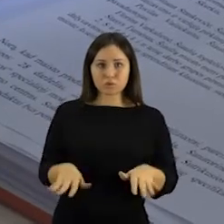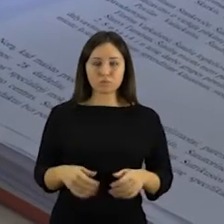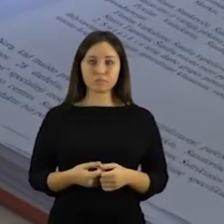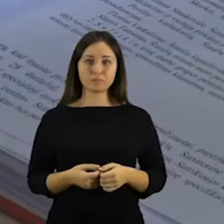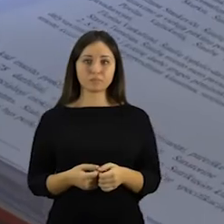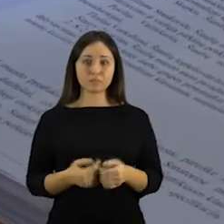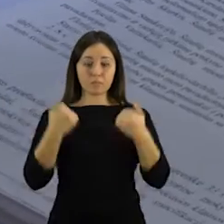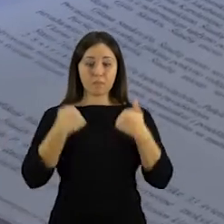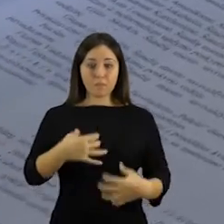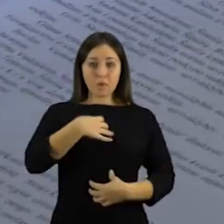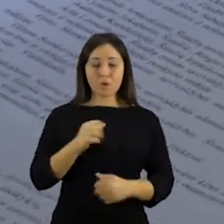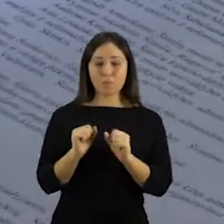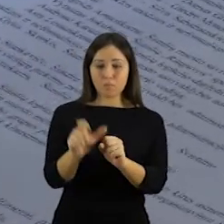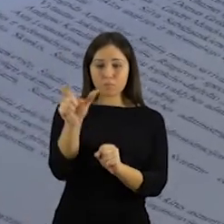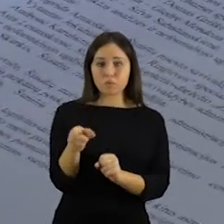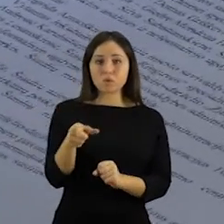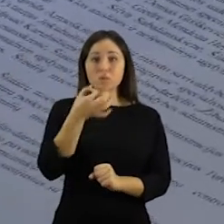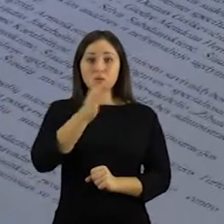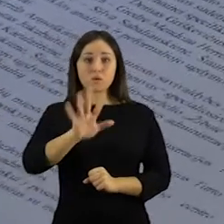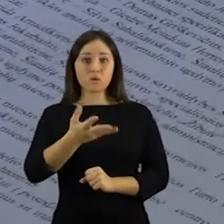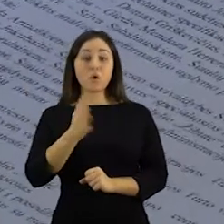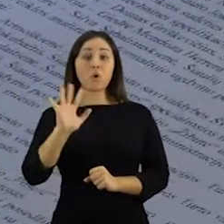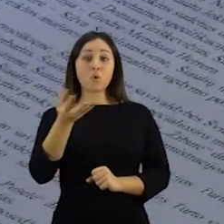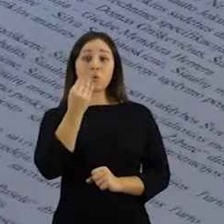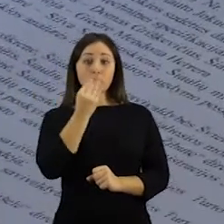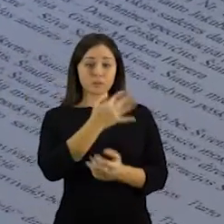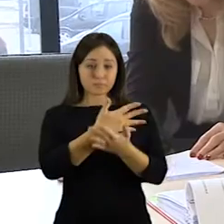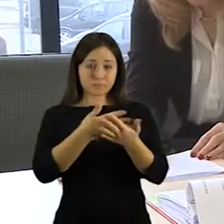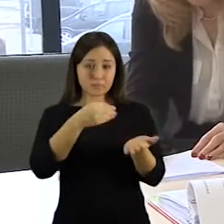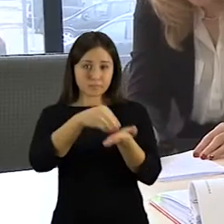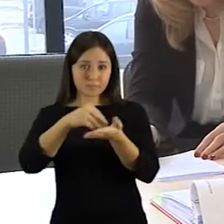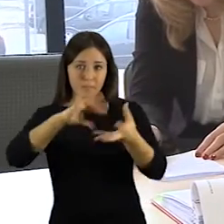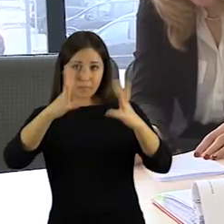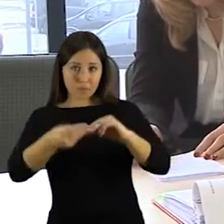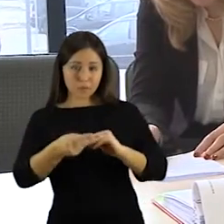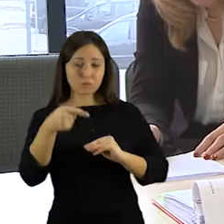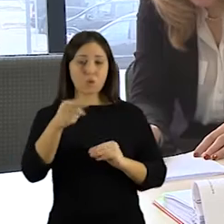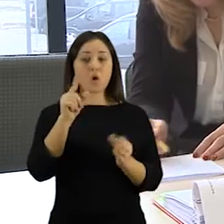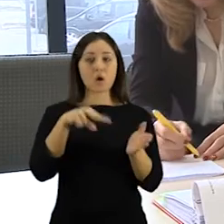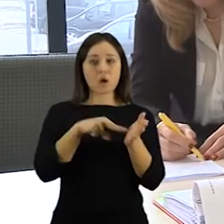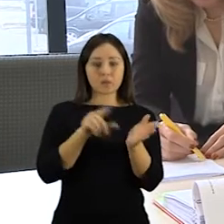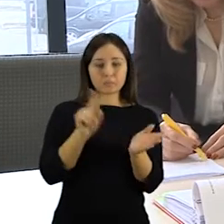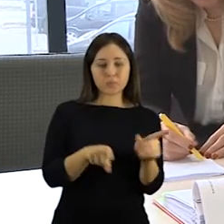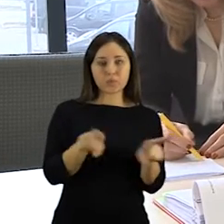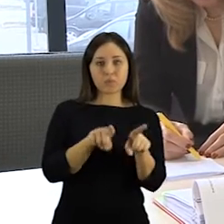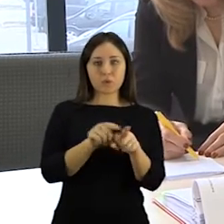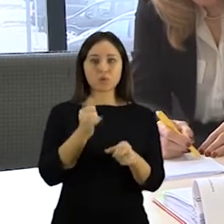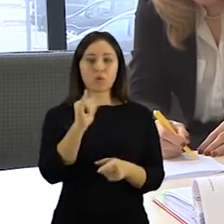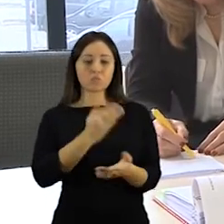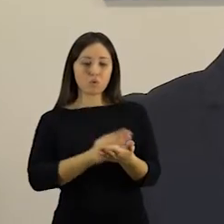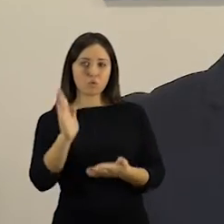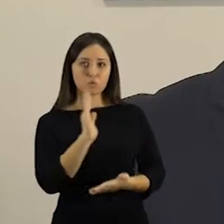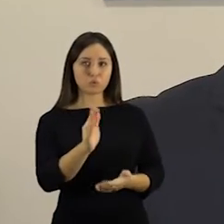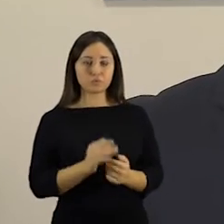darželiai. Pasak Šiauliu mero pavaduotojo centralizuotai perkant maisto produktus esatsiras galimybė juos ne tik nupirkti pigiau, bet ir geresnės